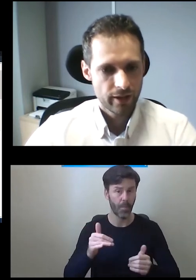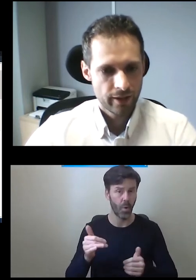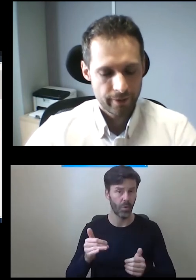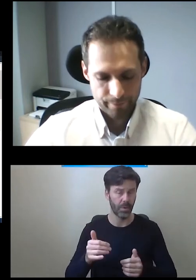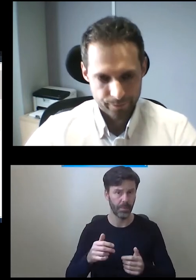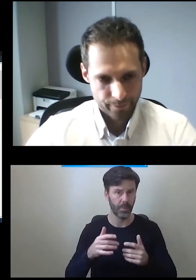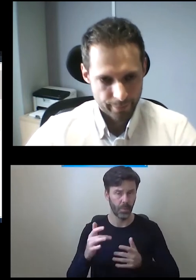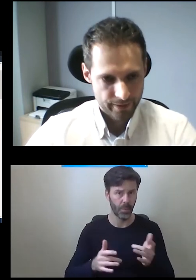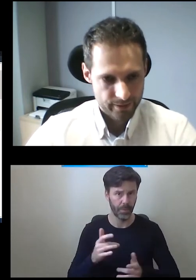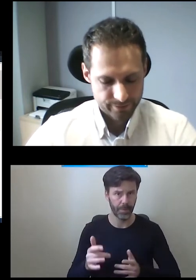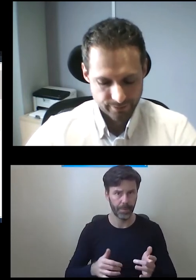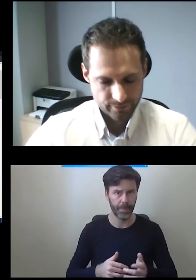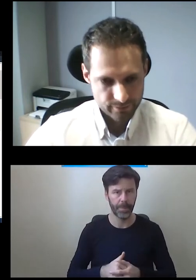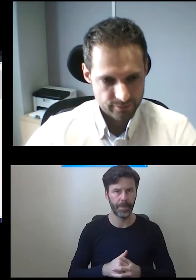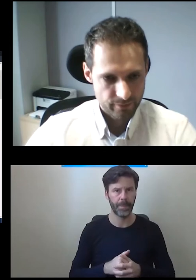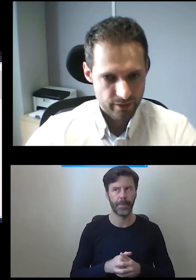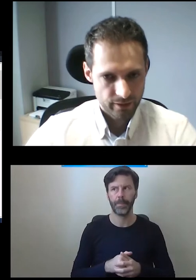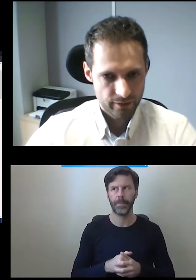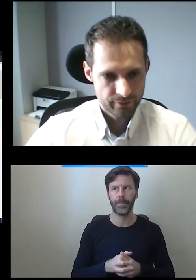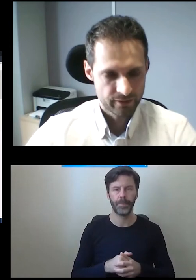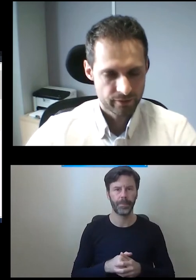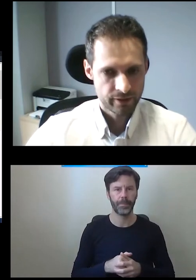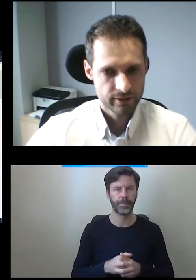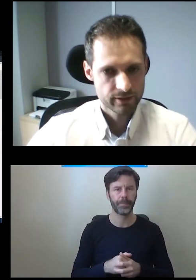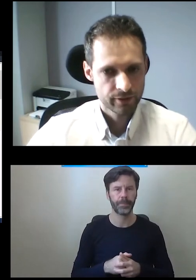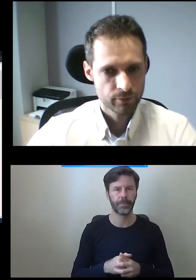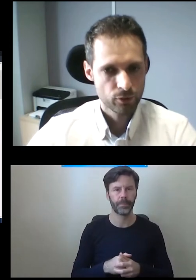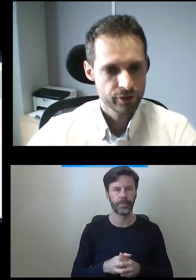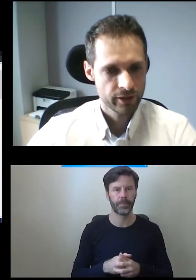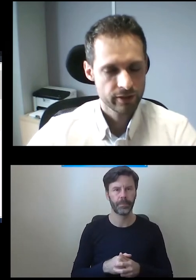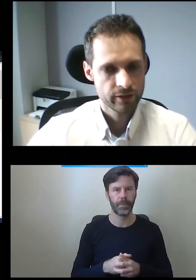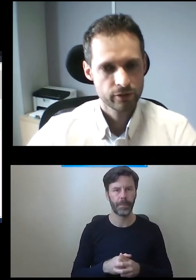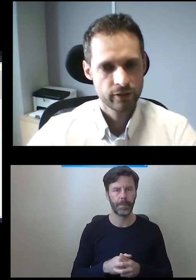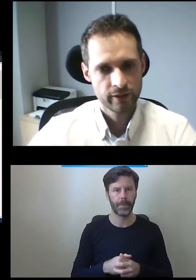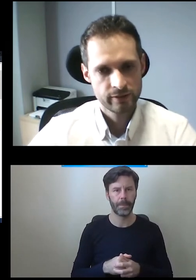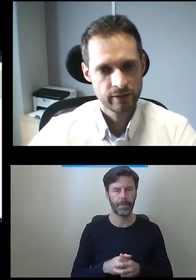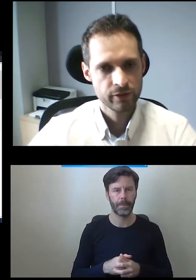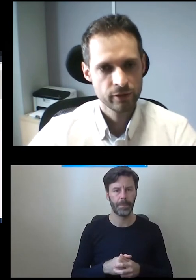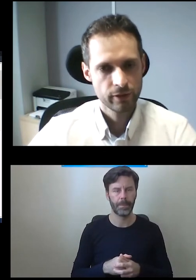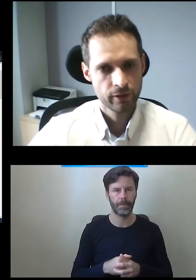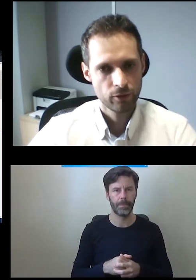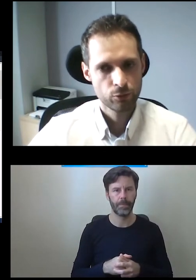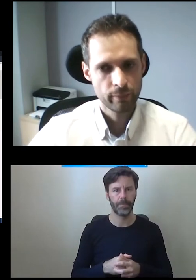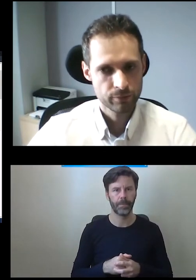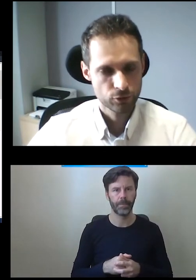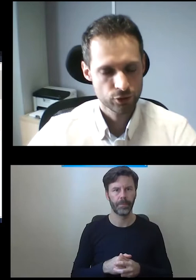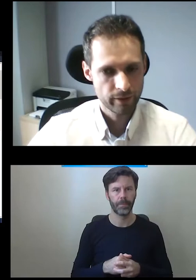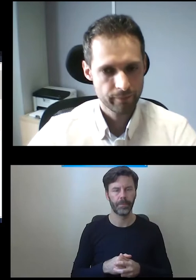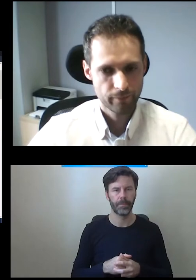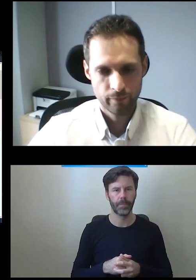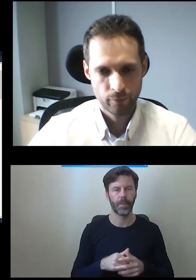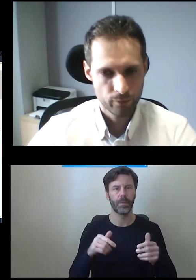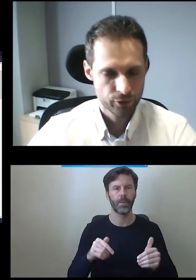więc mogą być te windy uruchomiane przez